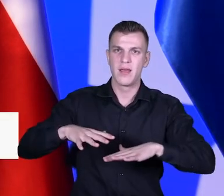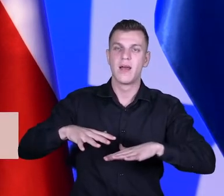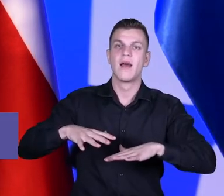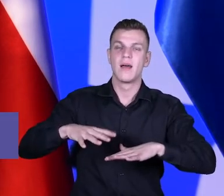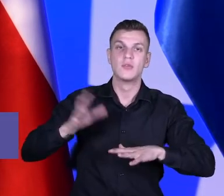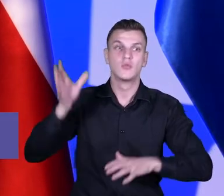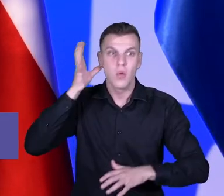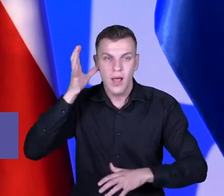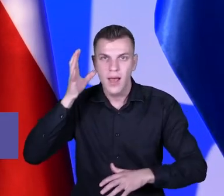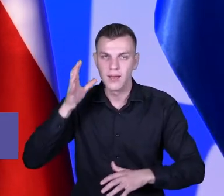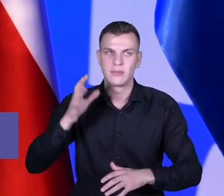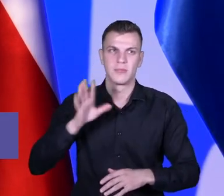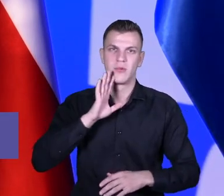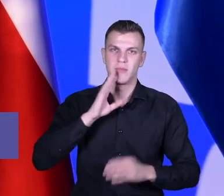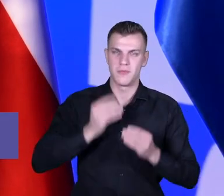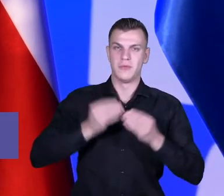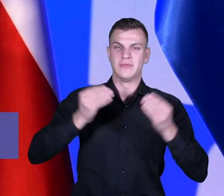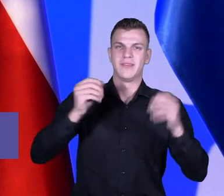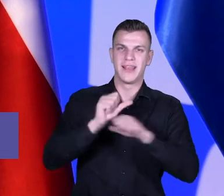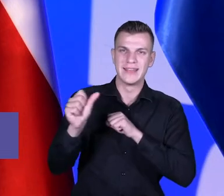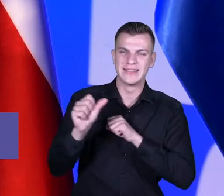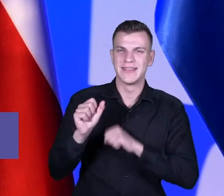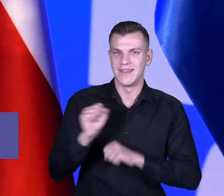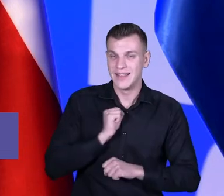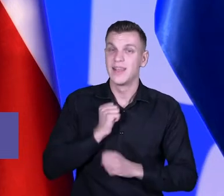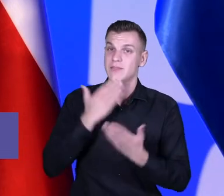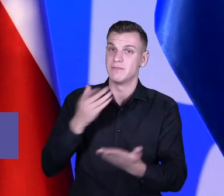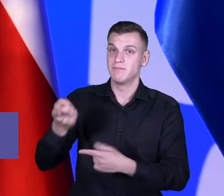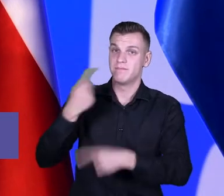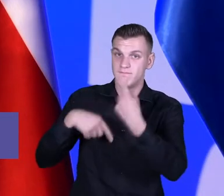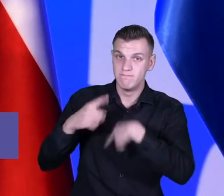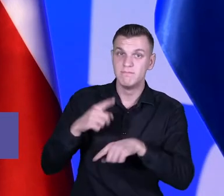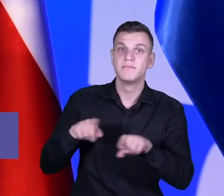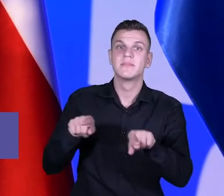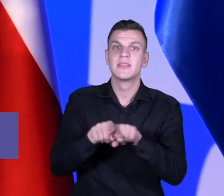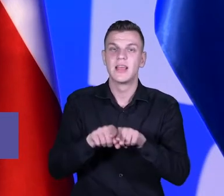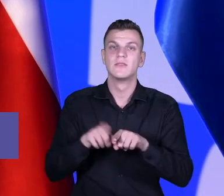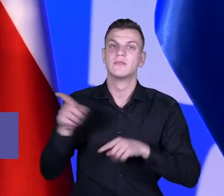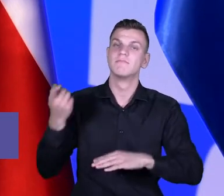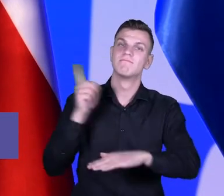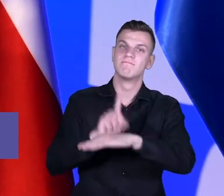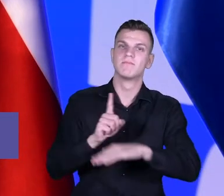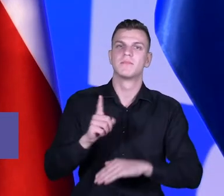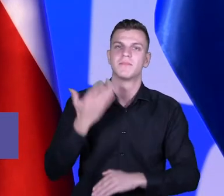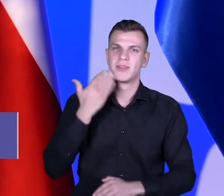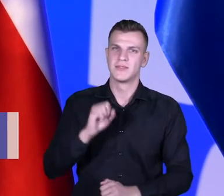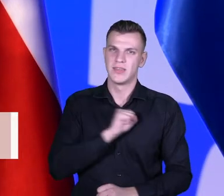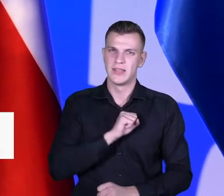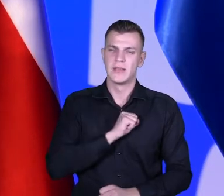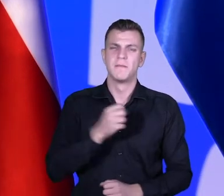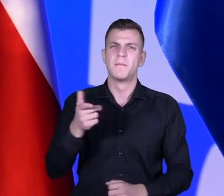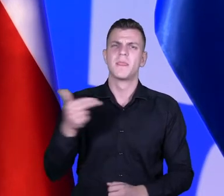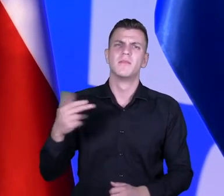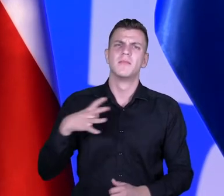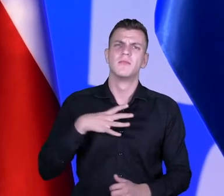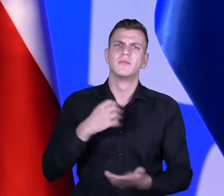do góry, więc cieszę się, że też to powiedziałeś. I bardzo ważny taki wymiar dla mnie też tego wystąpienia dotyczył tego, na ile